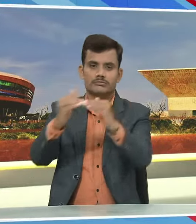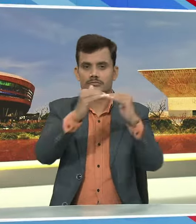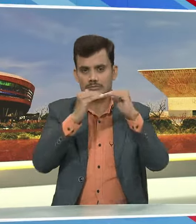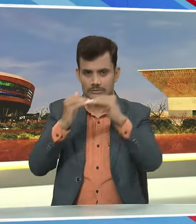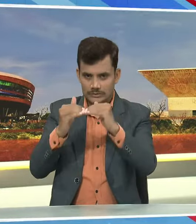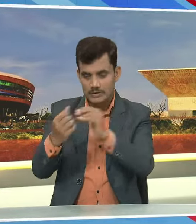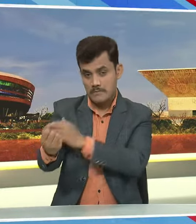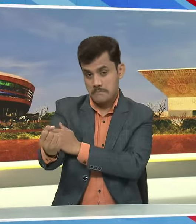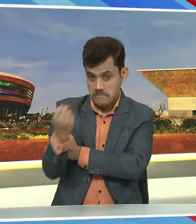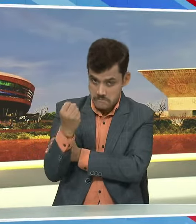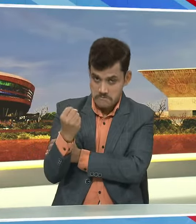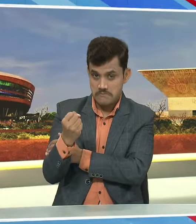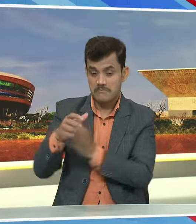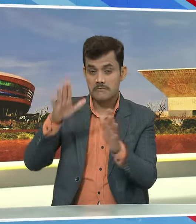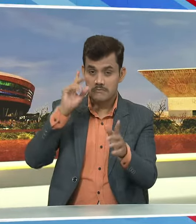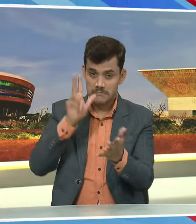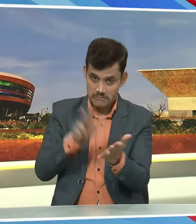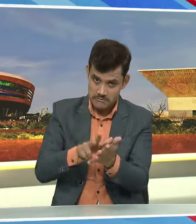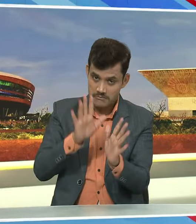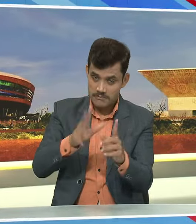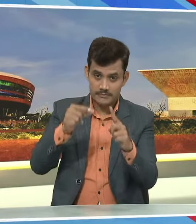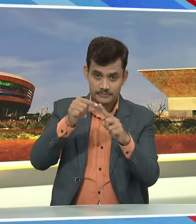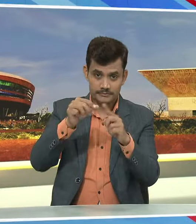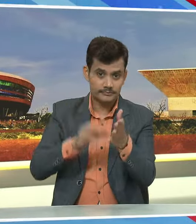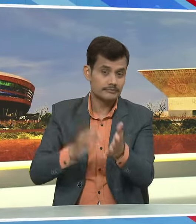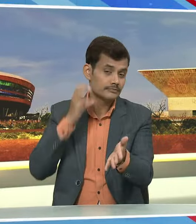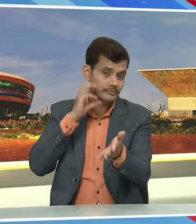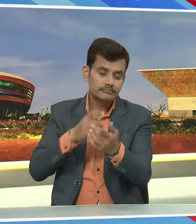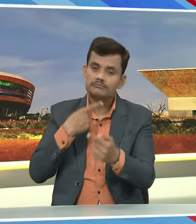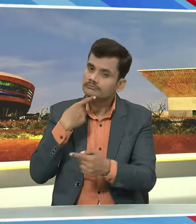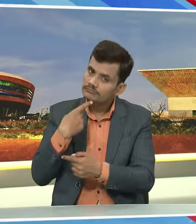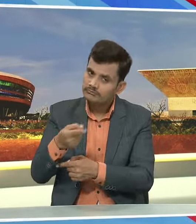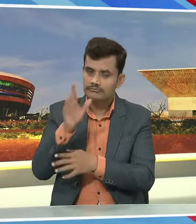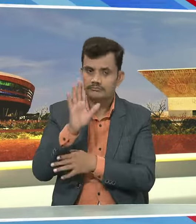अधिकार है यह आज प्रधान मतिर नरेंद्र बोधी जी की माननेता है